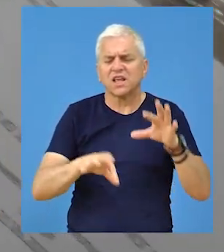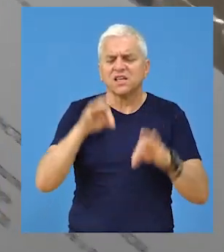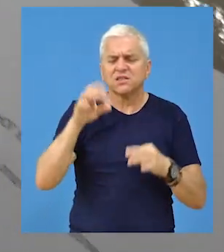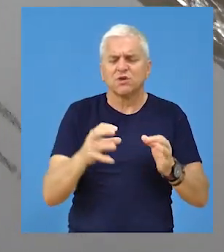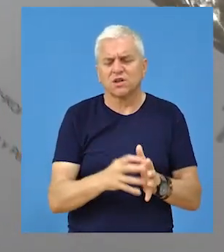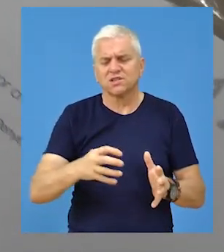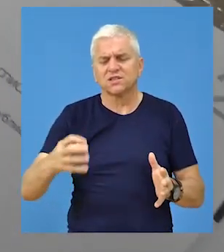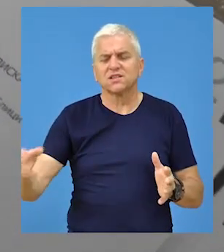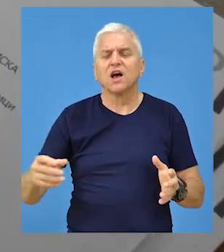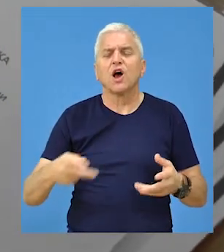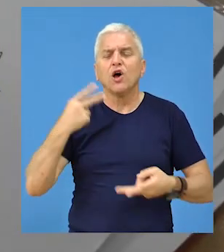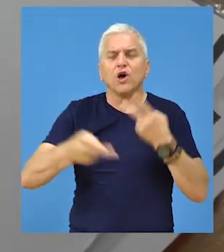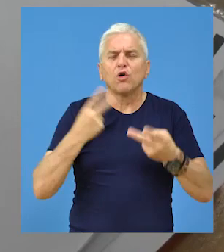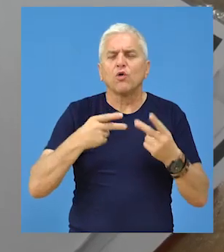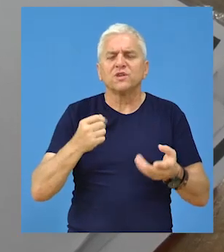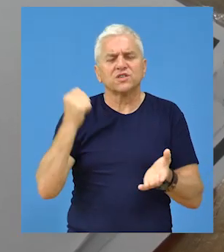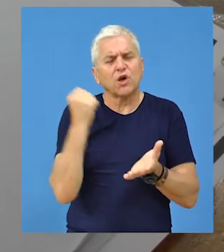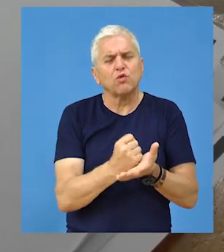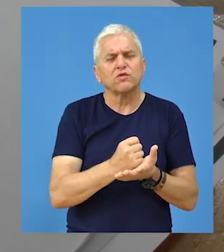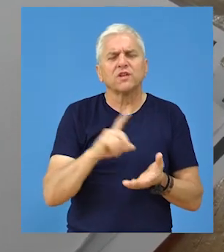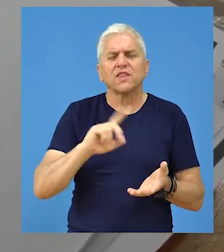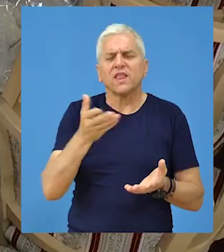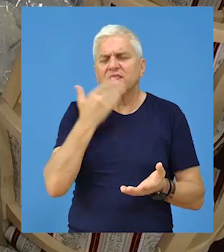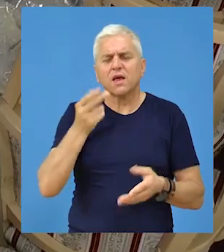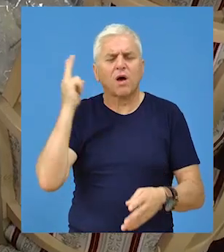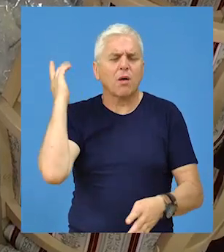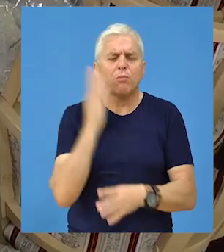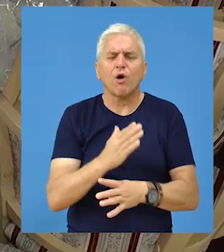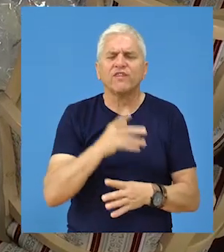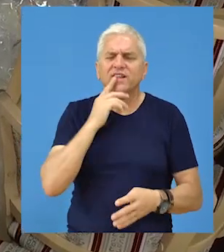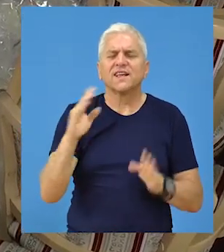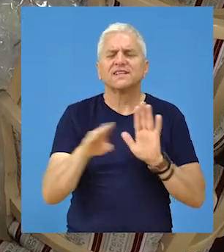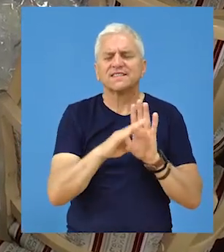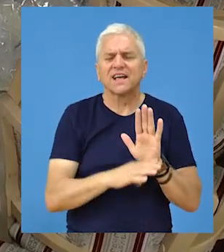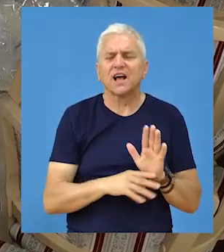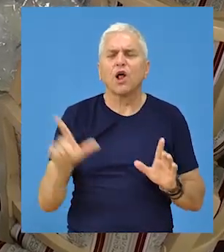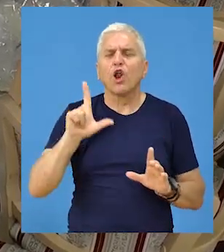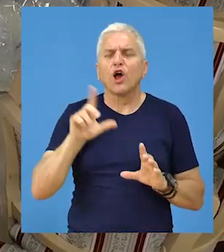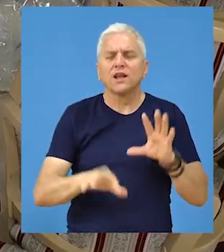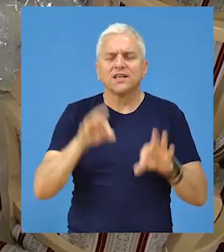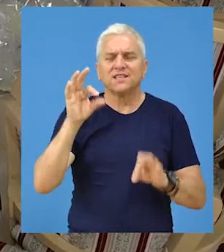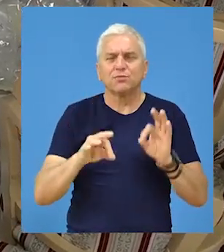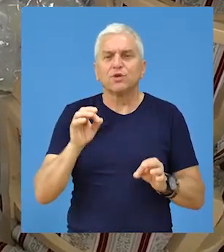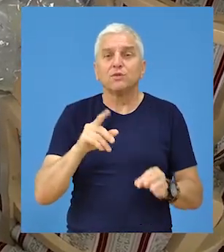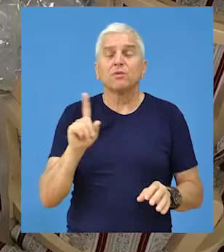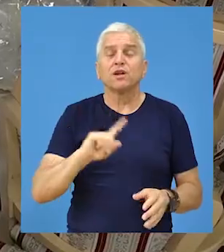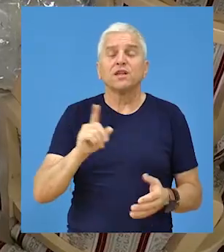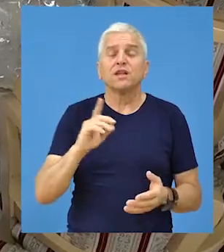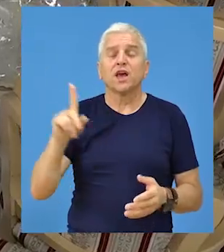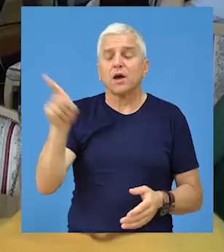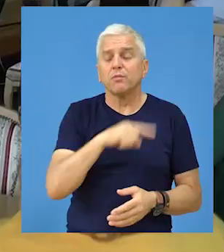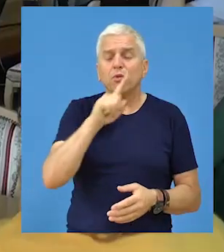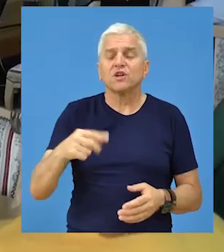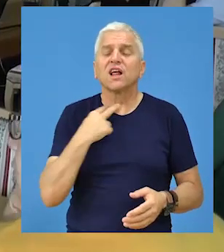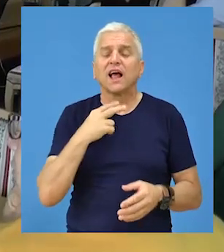izbornog procesa. Komisija je utvrdila da nije bilo bitnih povreda odredaba zakona o lokalnim izborima i